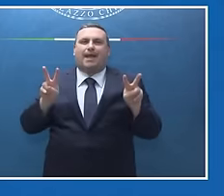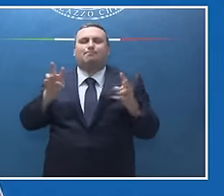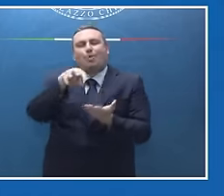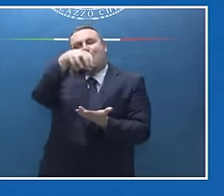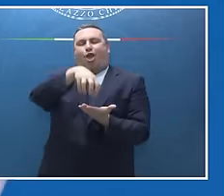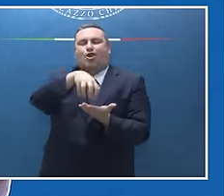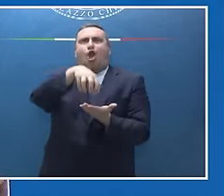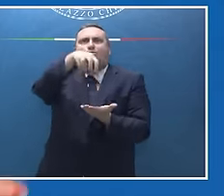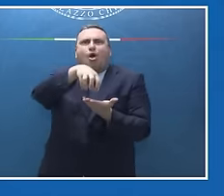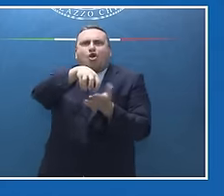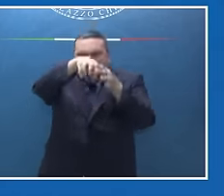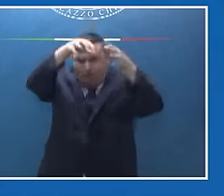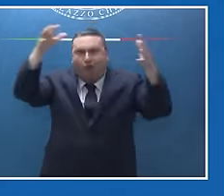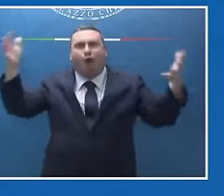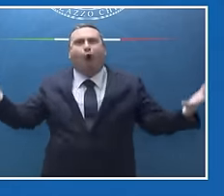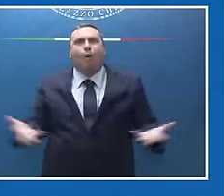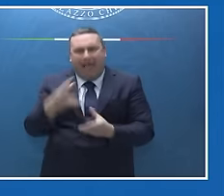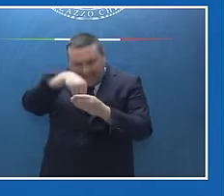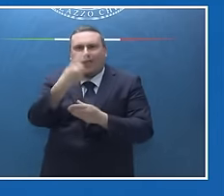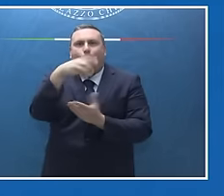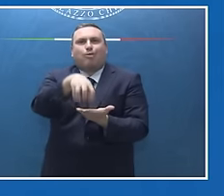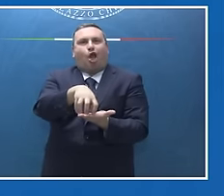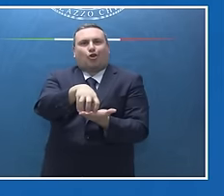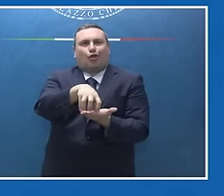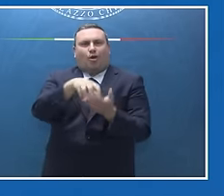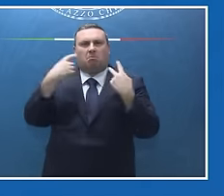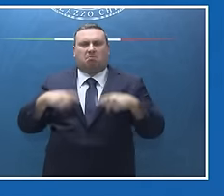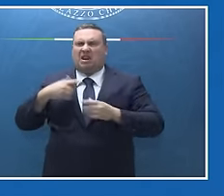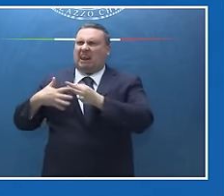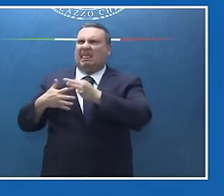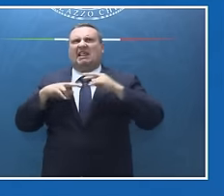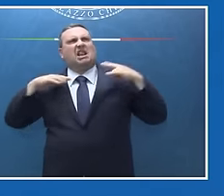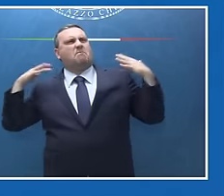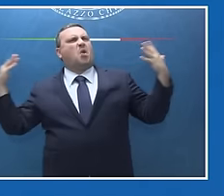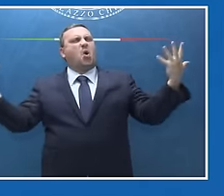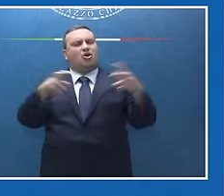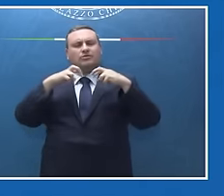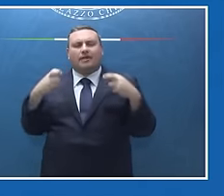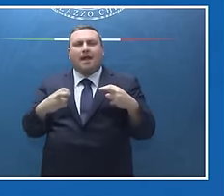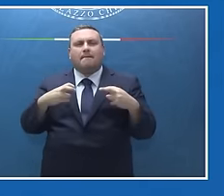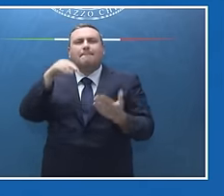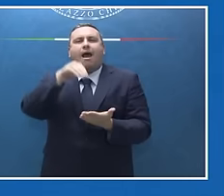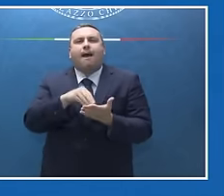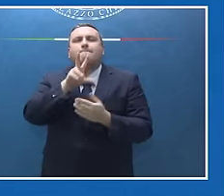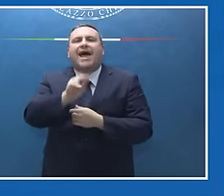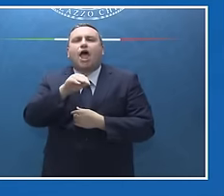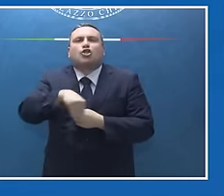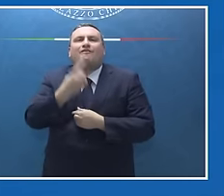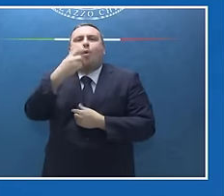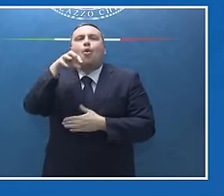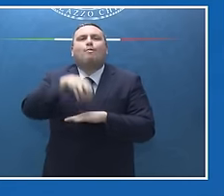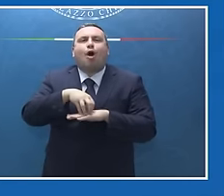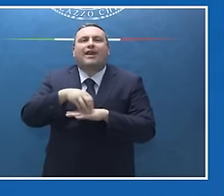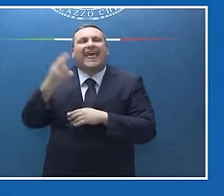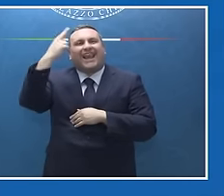Vedere i grandi del mondo che parlano sui temi globali, sulle sfide globali, farlo in un borgo. Ricordarci